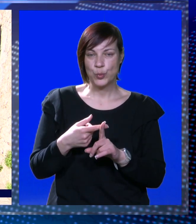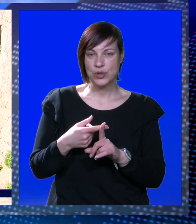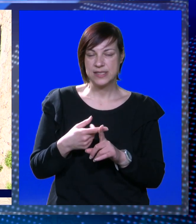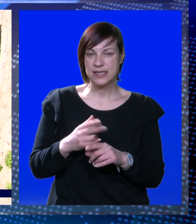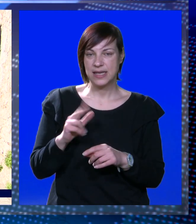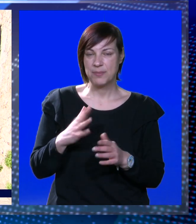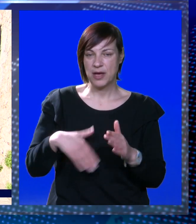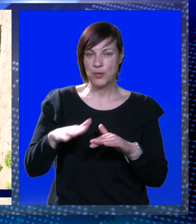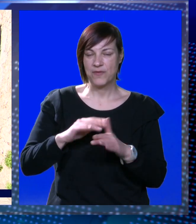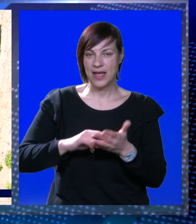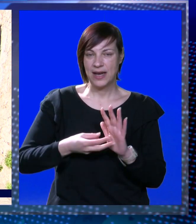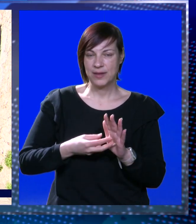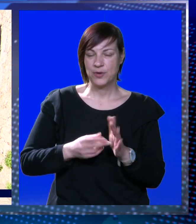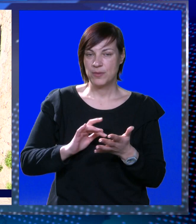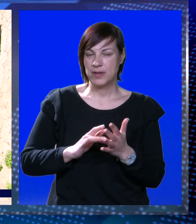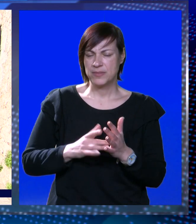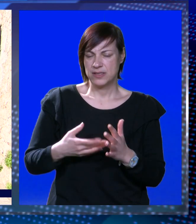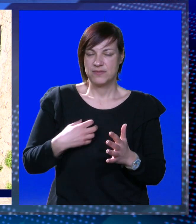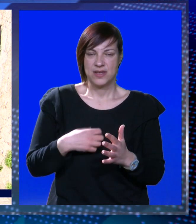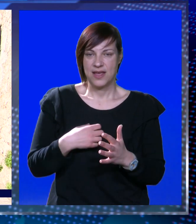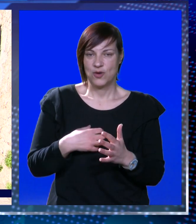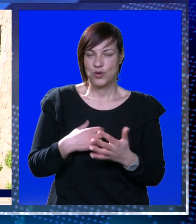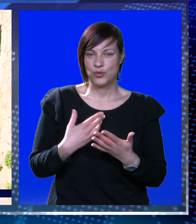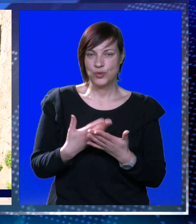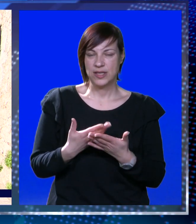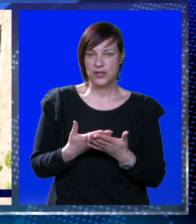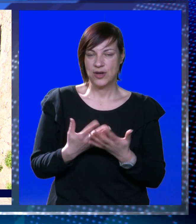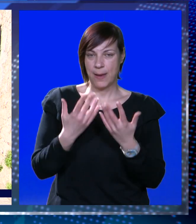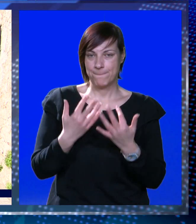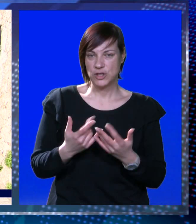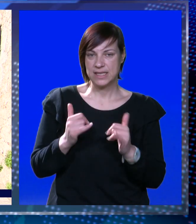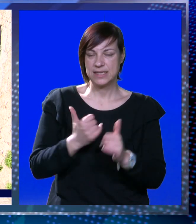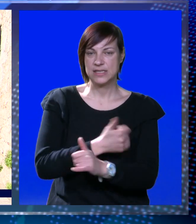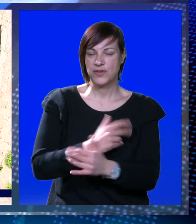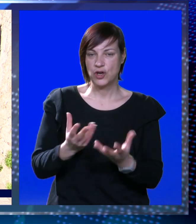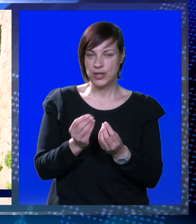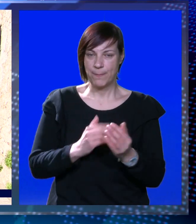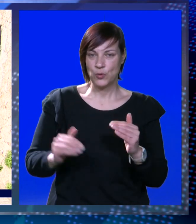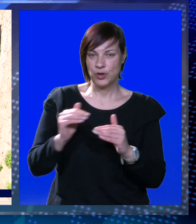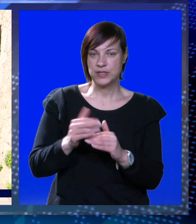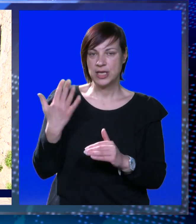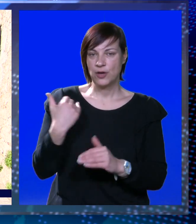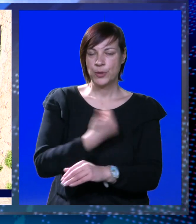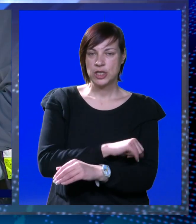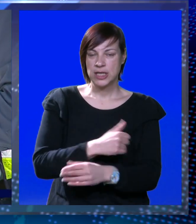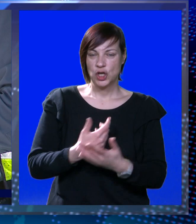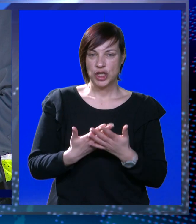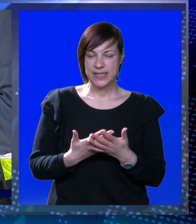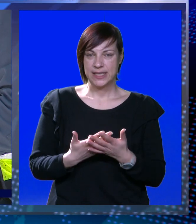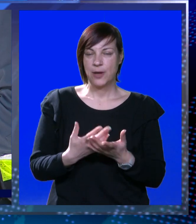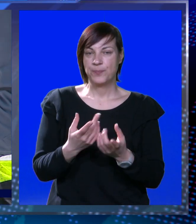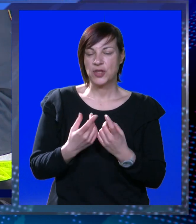pozitivni, tu imamo velik problem jer svi negoduju. Toga je po statistici ove godine puno više nego prošlijeg godina.